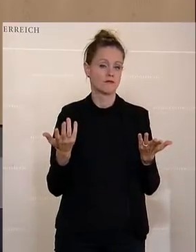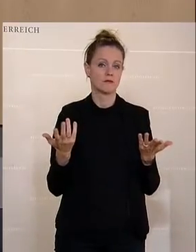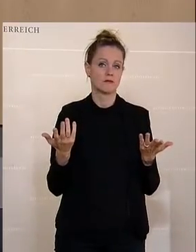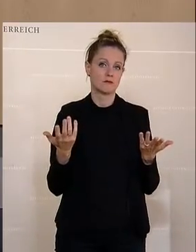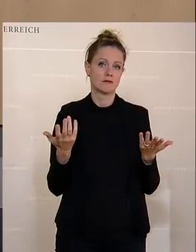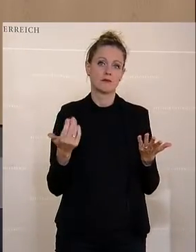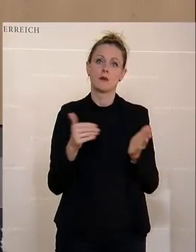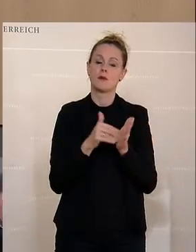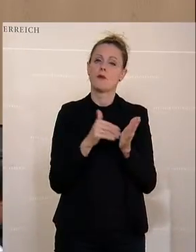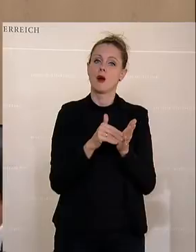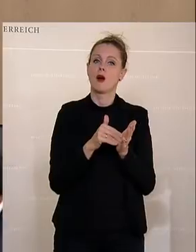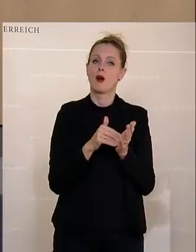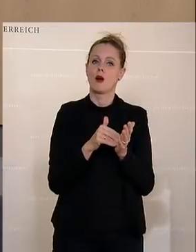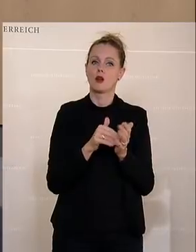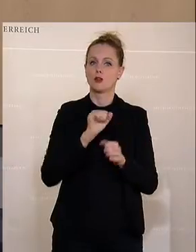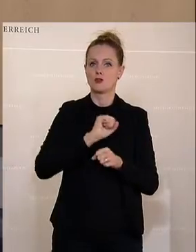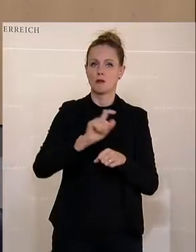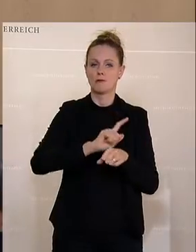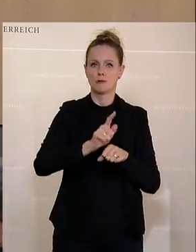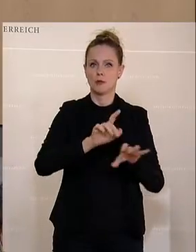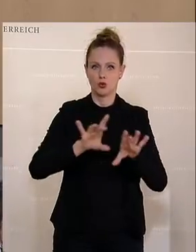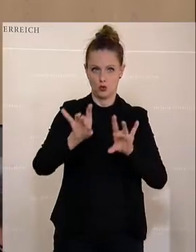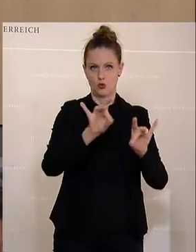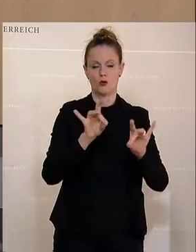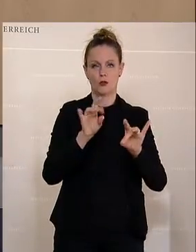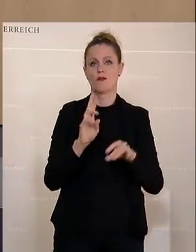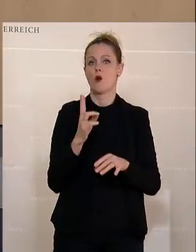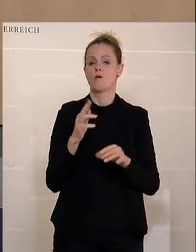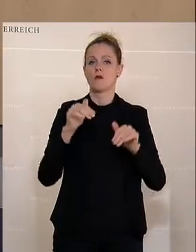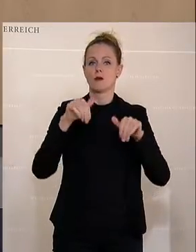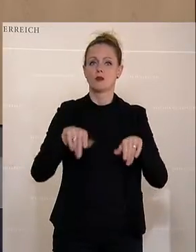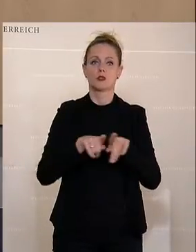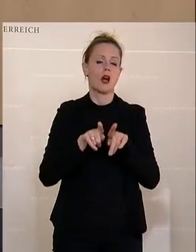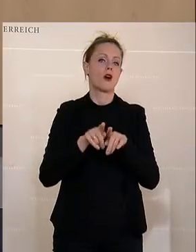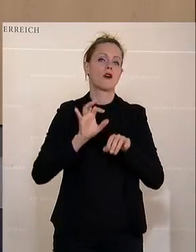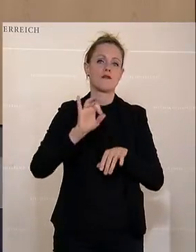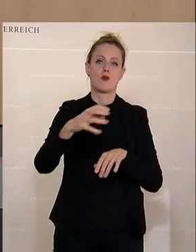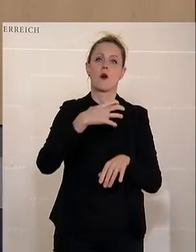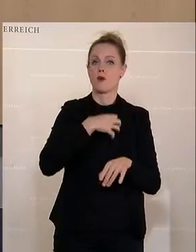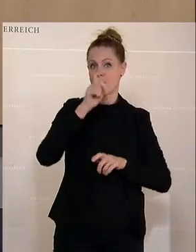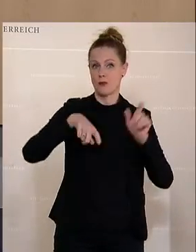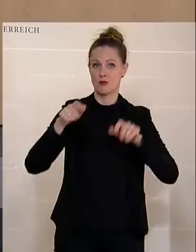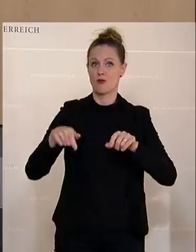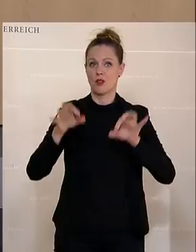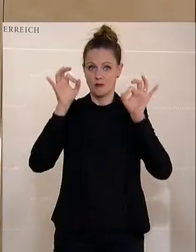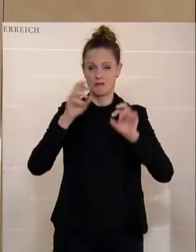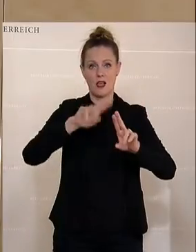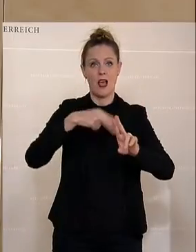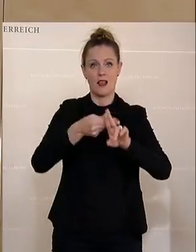und rasches zeitnahes Handeln erfordern, weil wir entsprechend schnell für die Bürgerinnen auch die Antworten wollen.